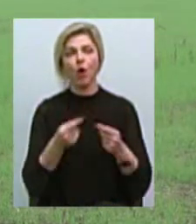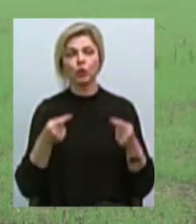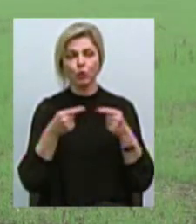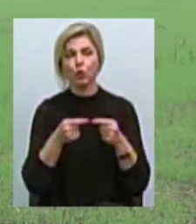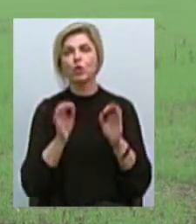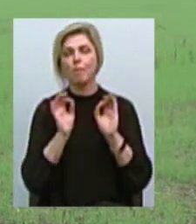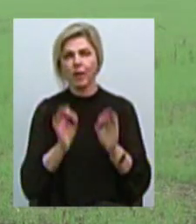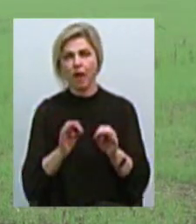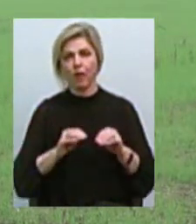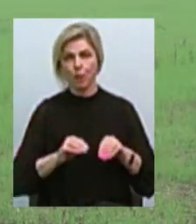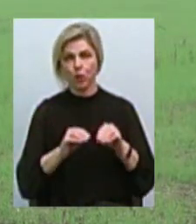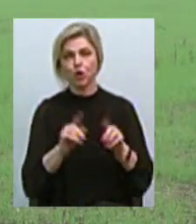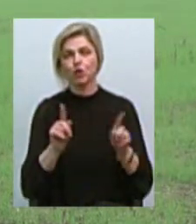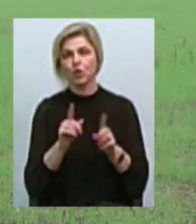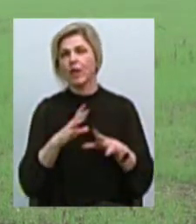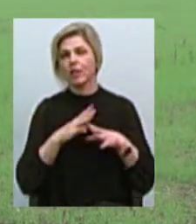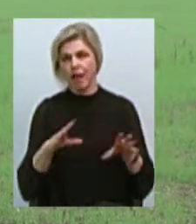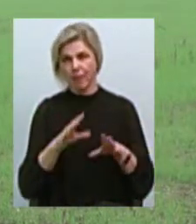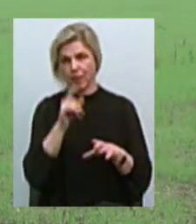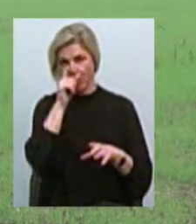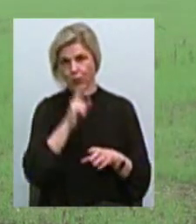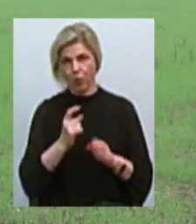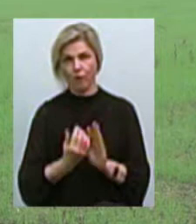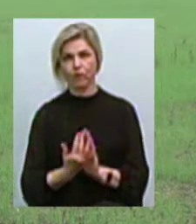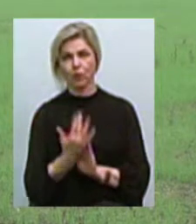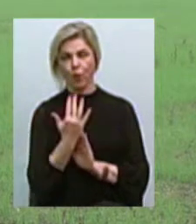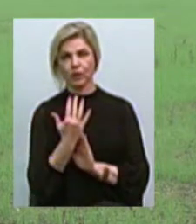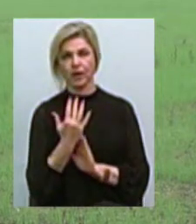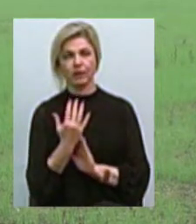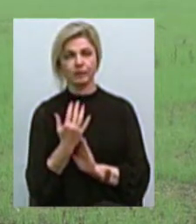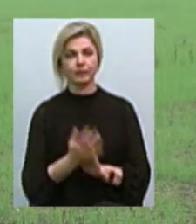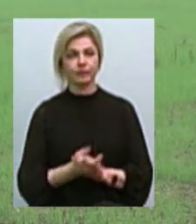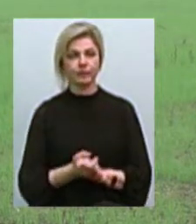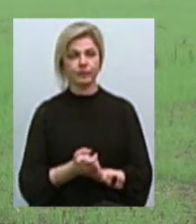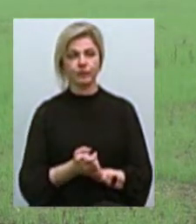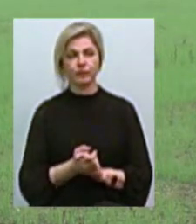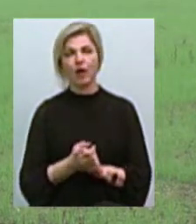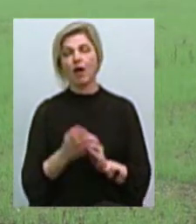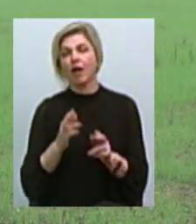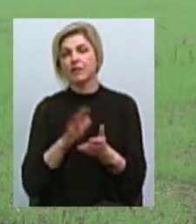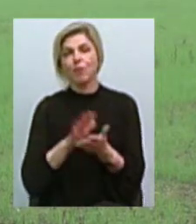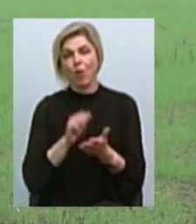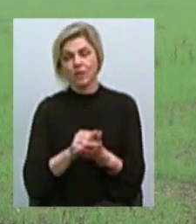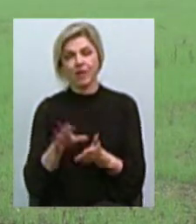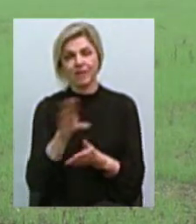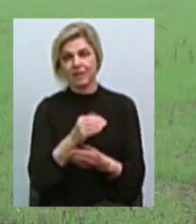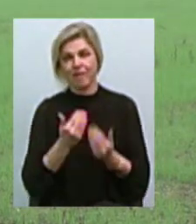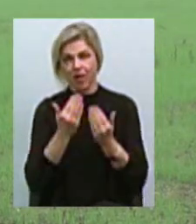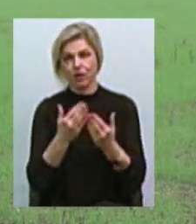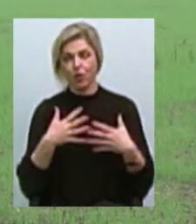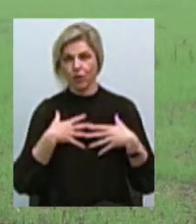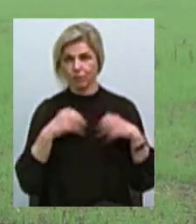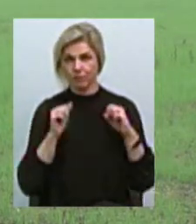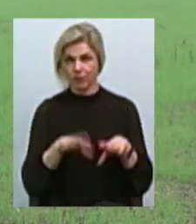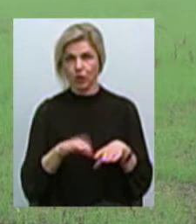посіяти, щоб не отримати провокаційних сходів, які взагалі зневелюють всі ваші зусилля, або щоб не